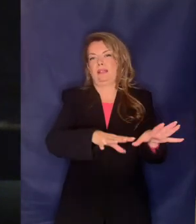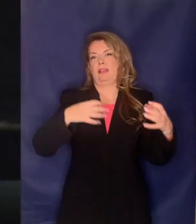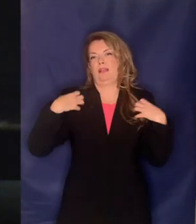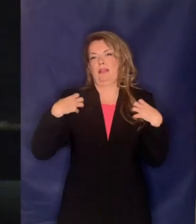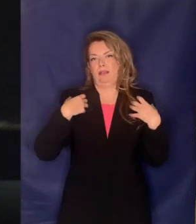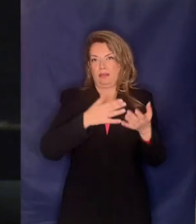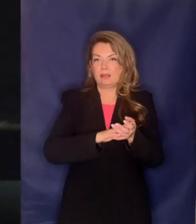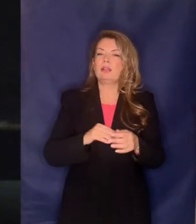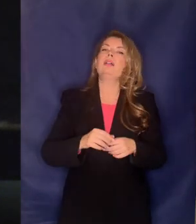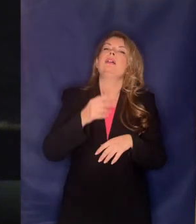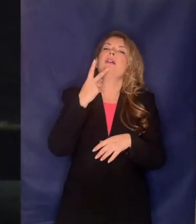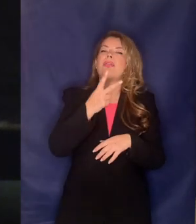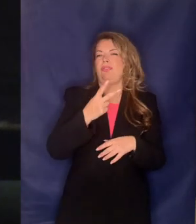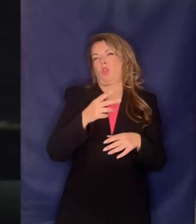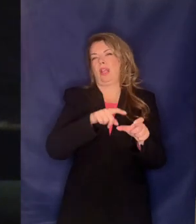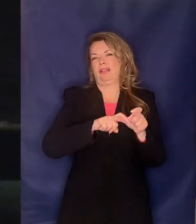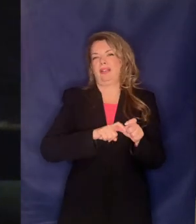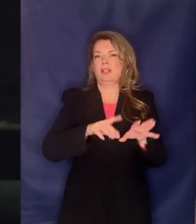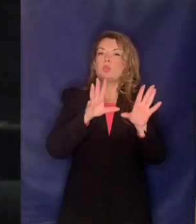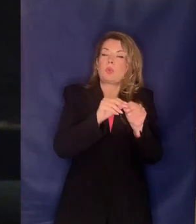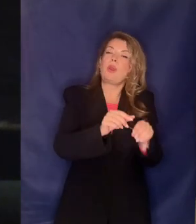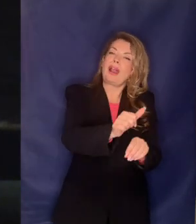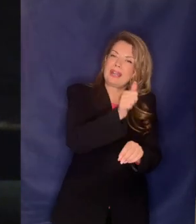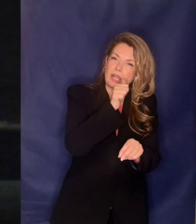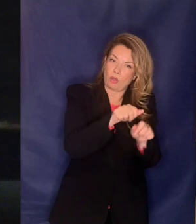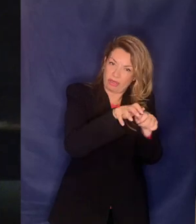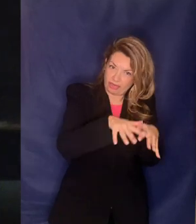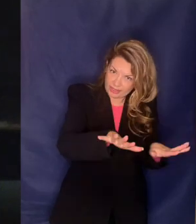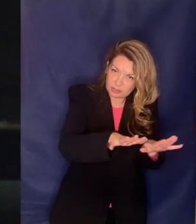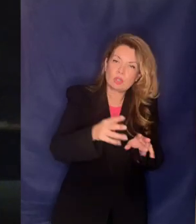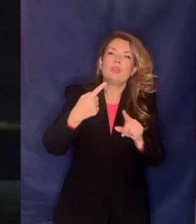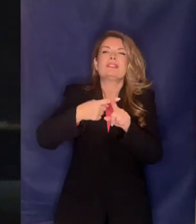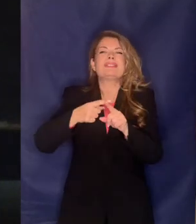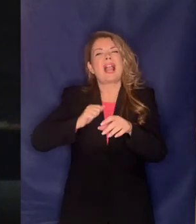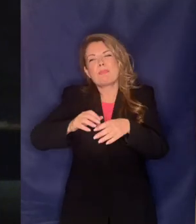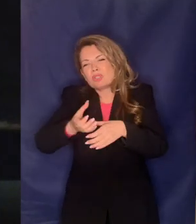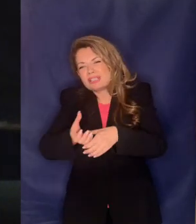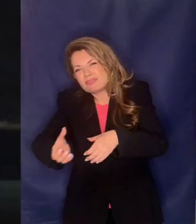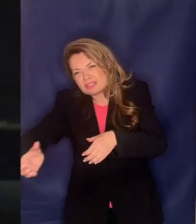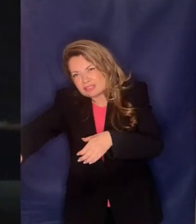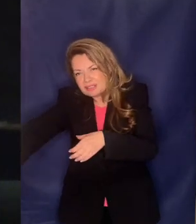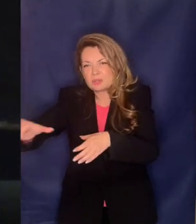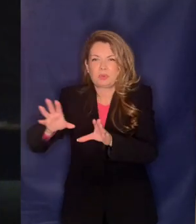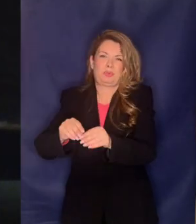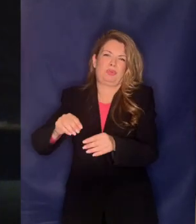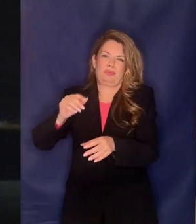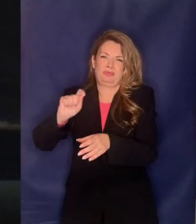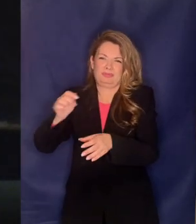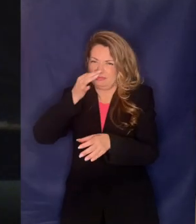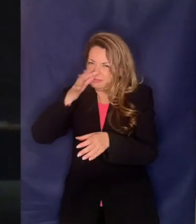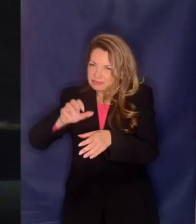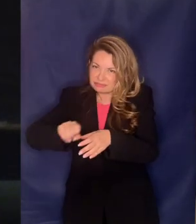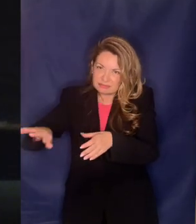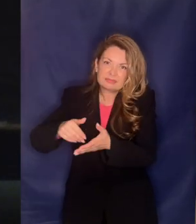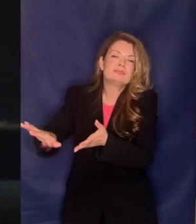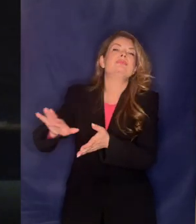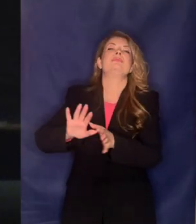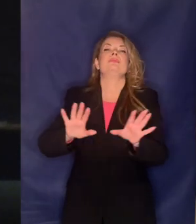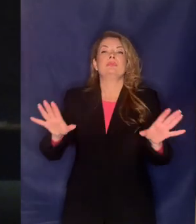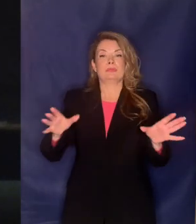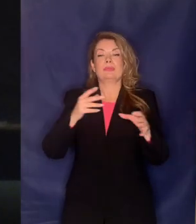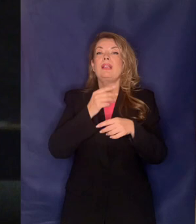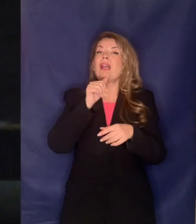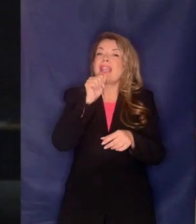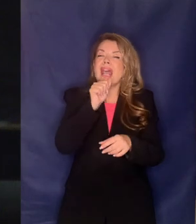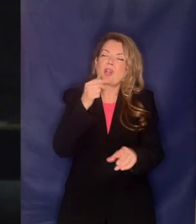υπηρεσίες στην ίδρευση και στην αποχέτευση που είναι αναγκαίες για την υγιεινή διαβίωση και ιδίως την παροχή του πόσιμου